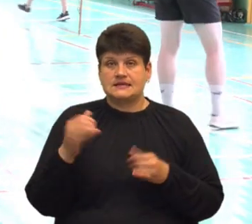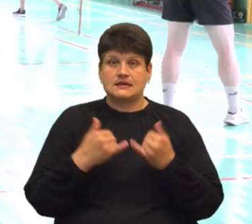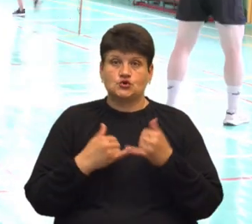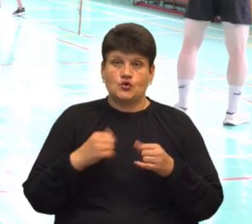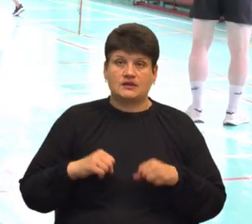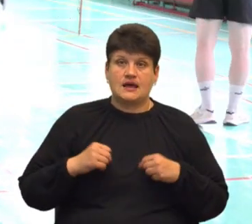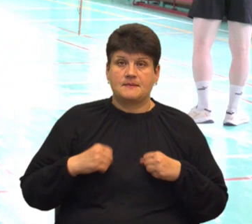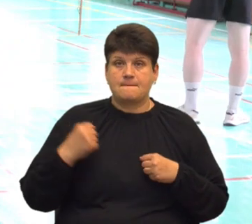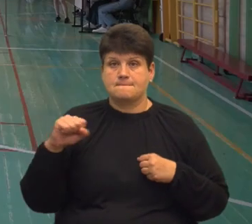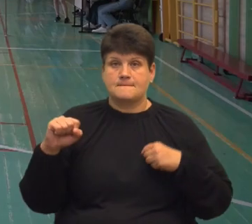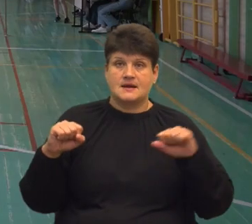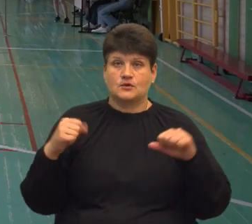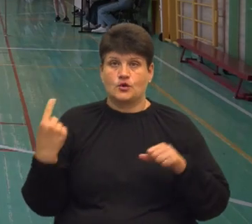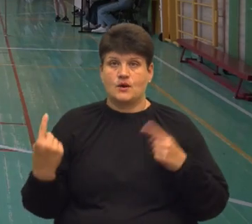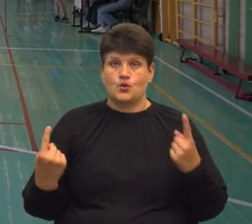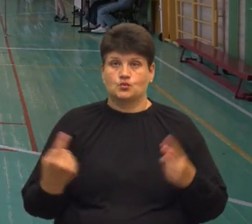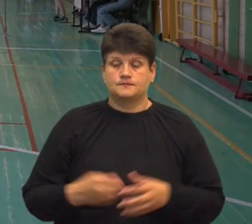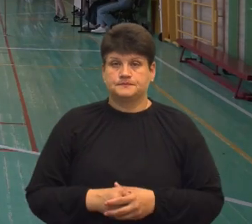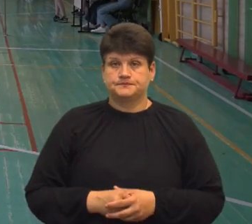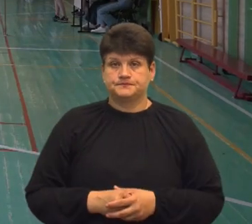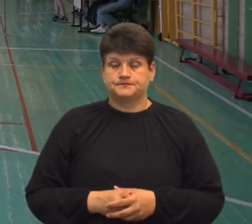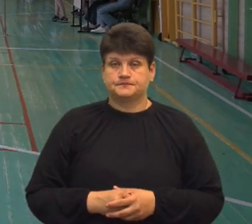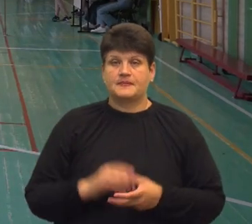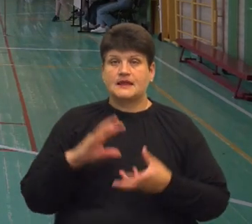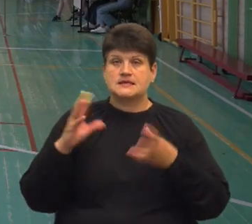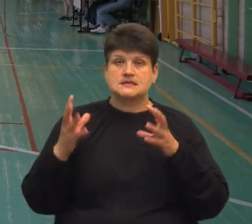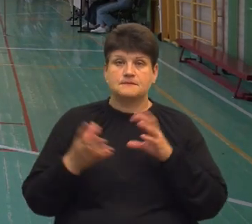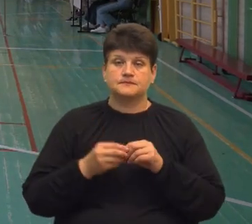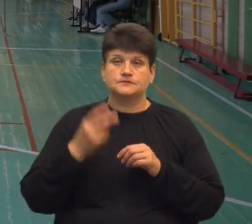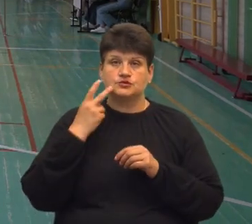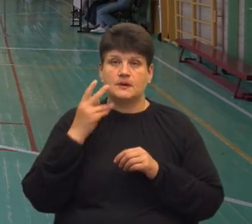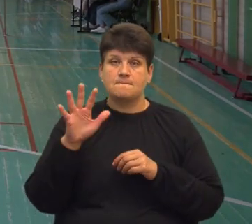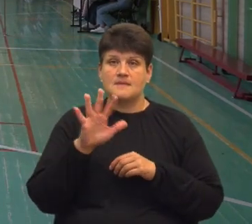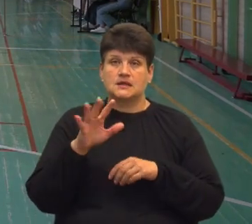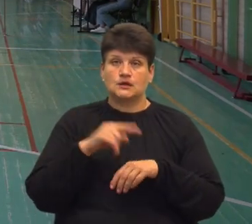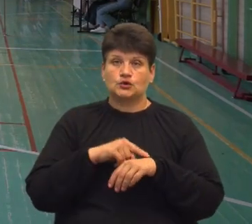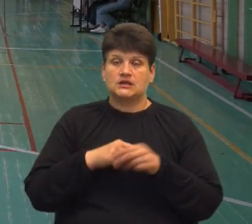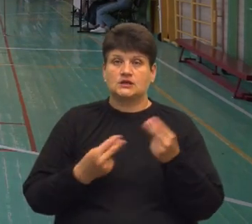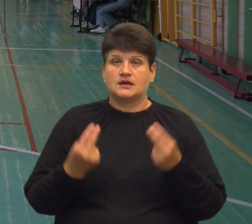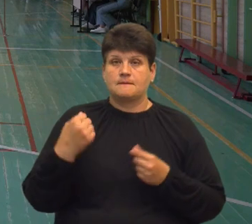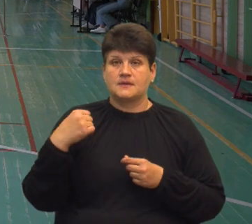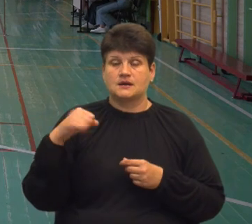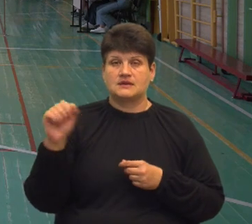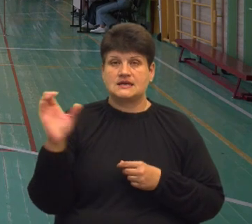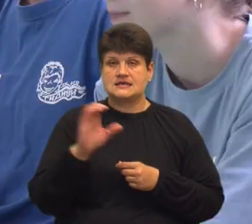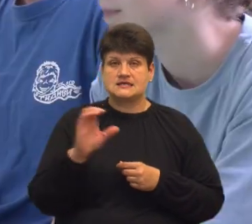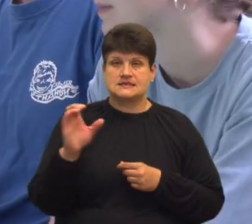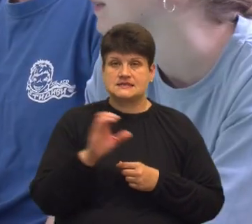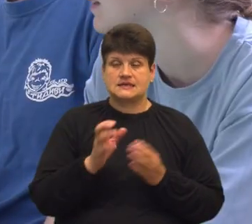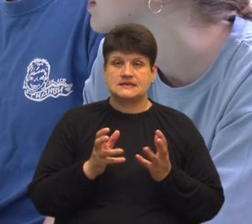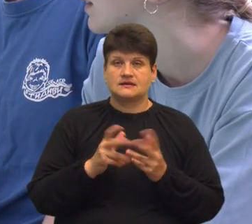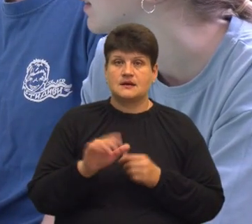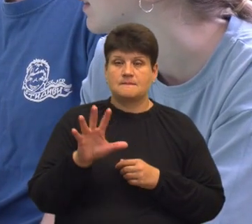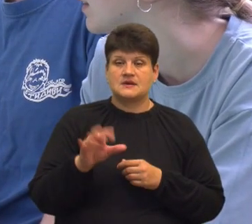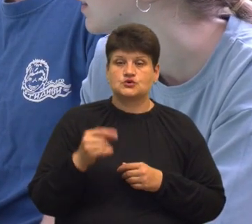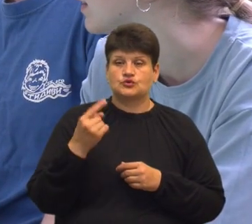перемогти одна одна. За підсумками безперервної п'ятигодинної гри перемогла команда синіх з рахунком 501